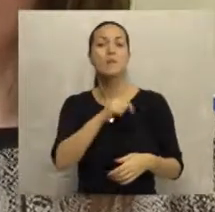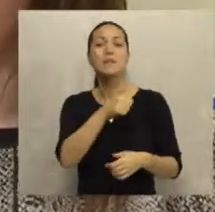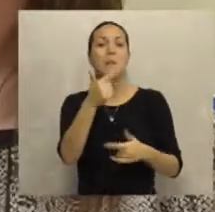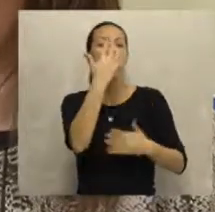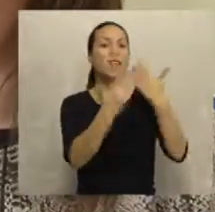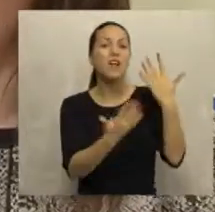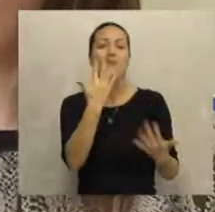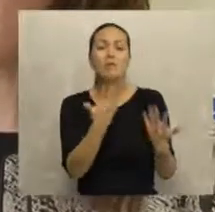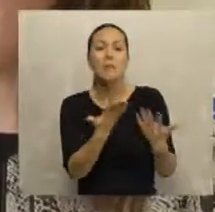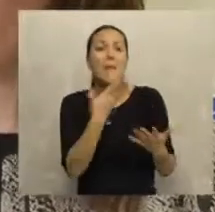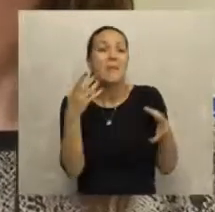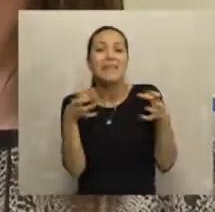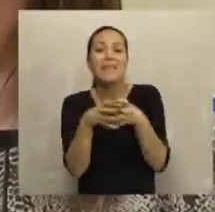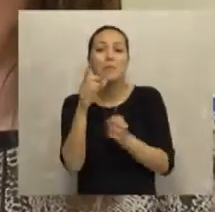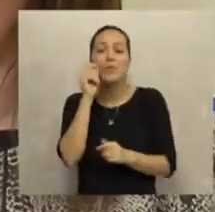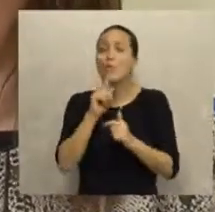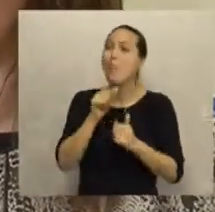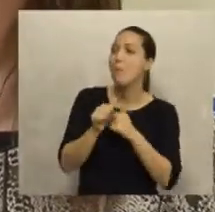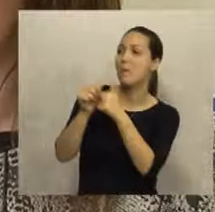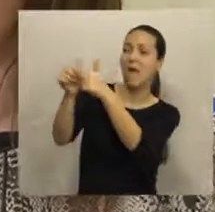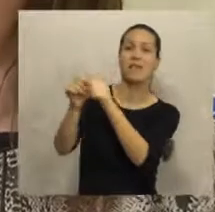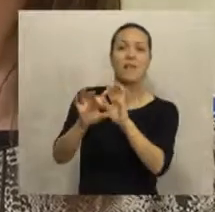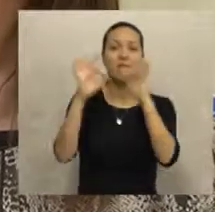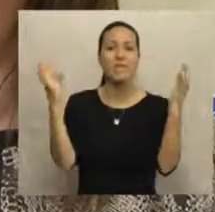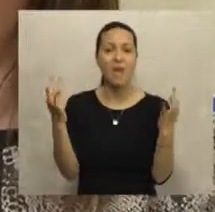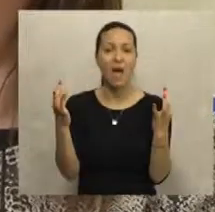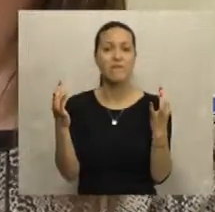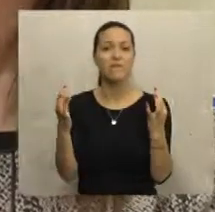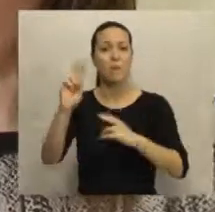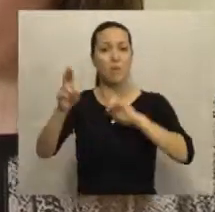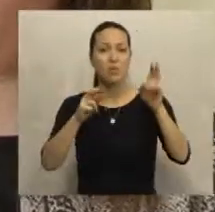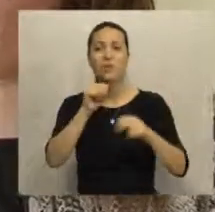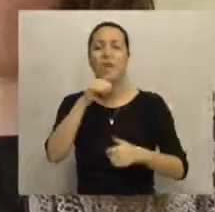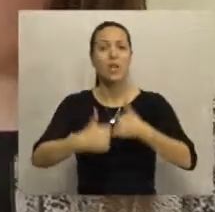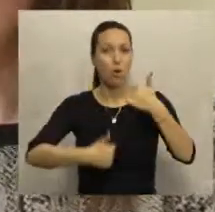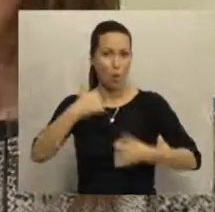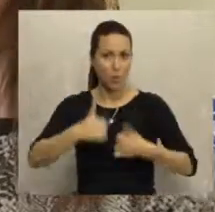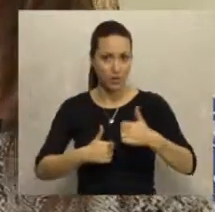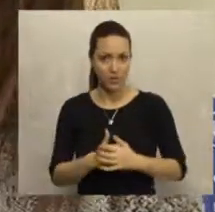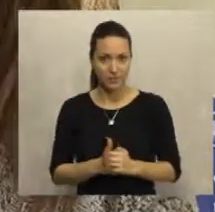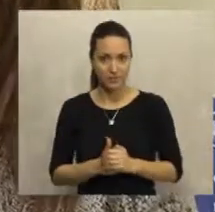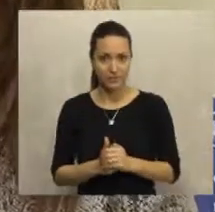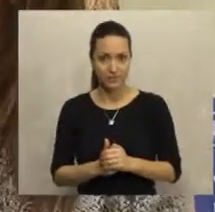bazirane na knjigovostine agencije, nemaju tim ljudi koji prate naše javne pozive i konkurse.